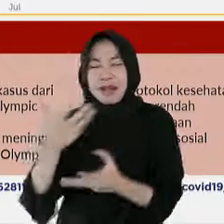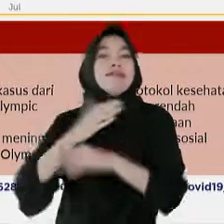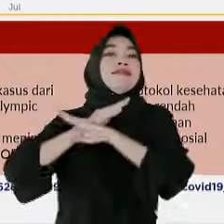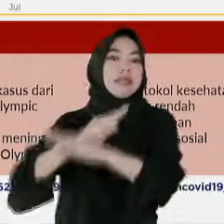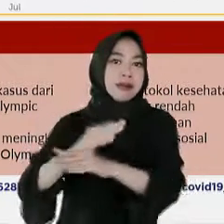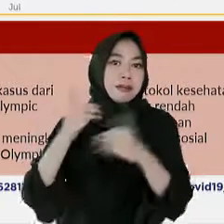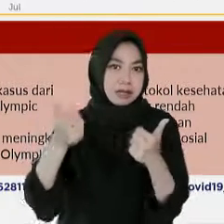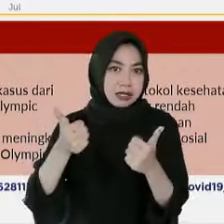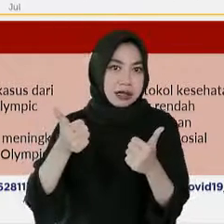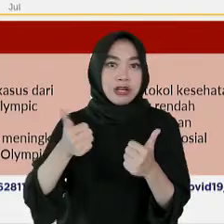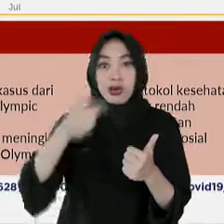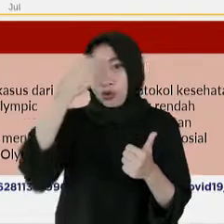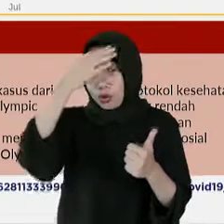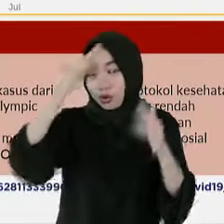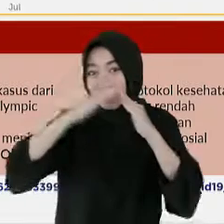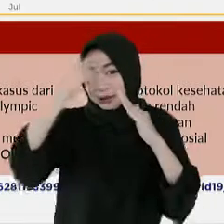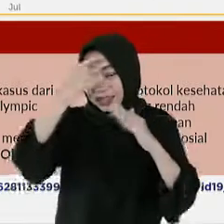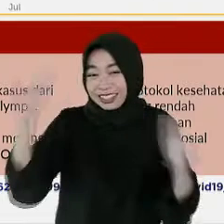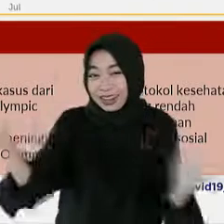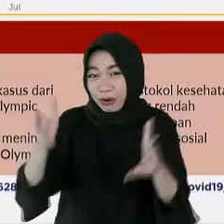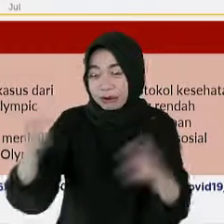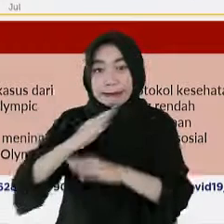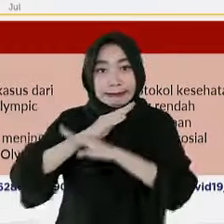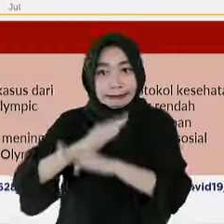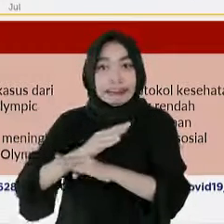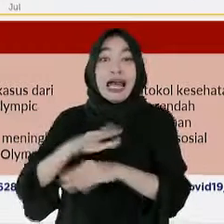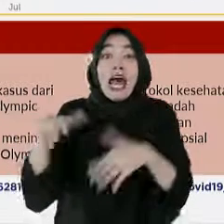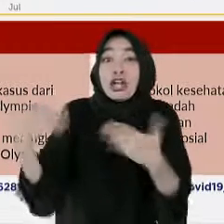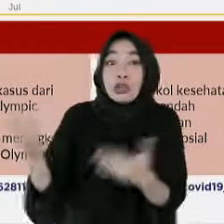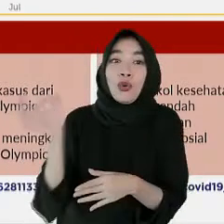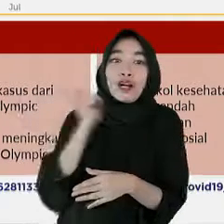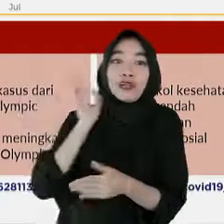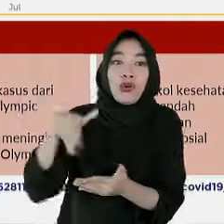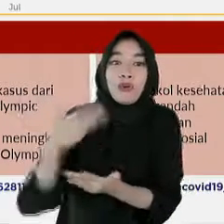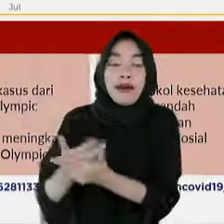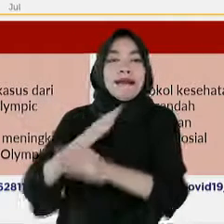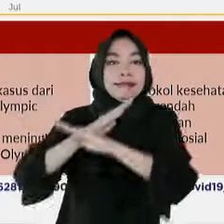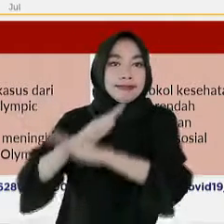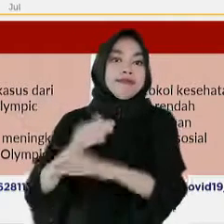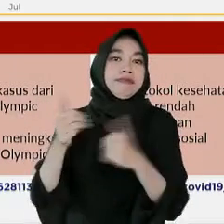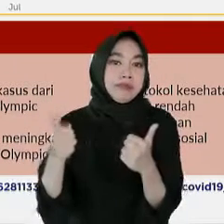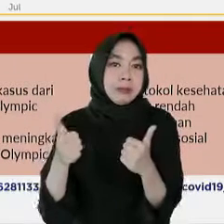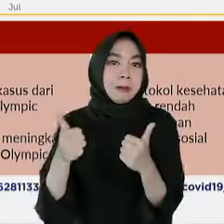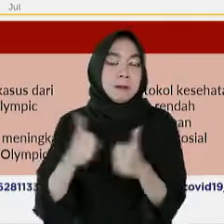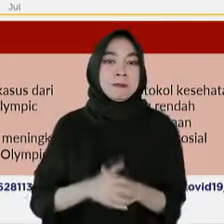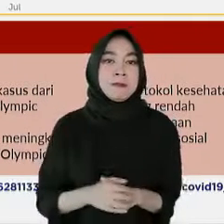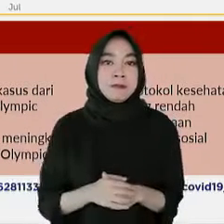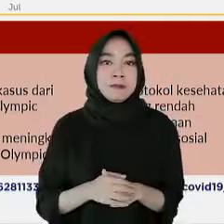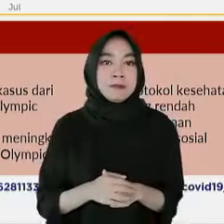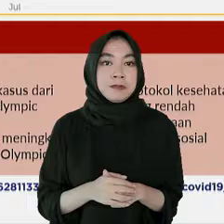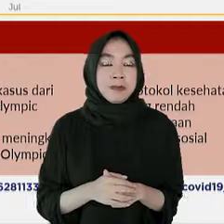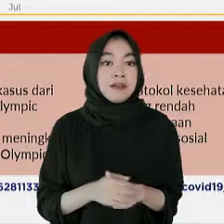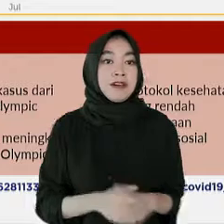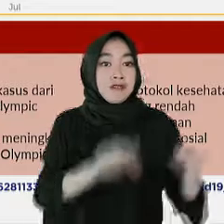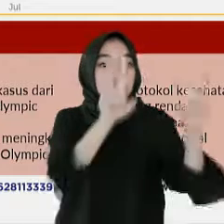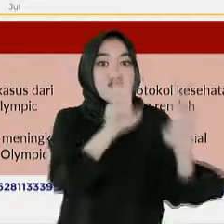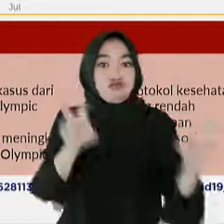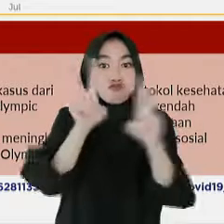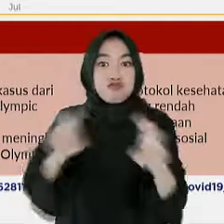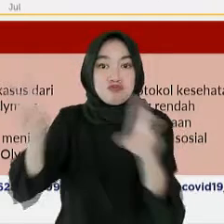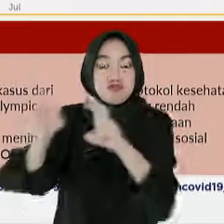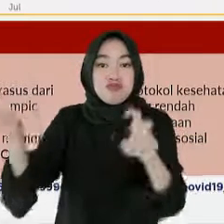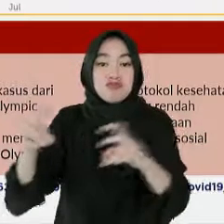risiko perawatan di rumah sakit, dan risiko kematian. Hasil penelitian juga menunjukkan bahwa orang yang sudah